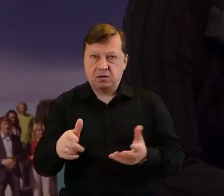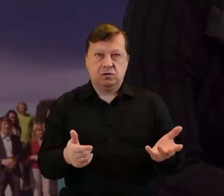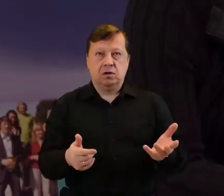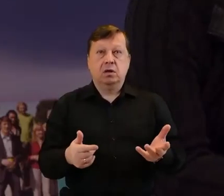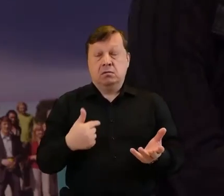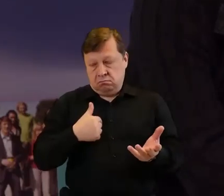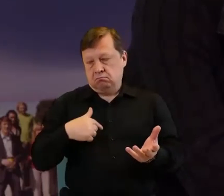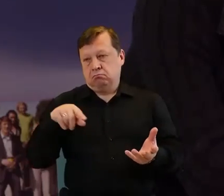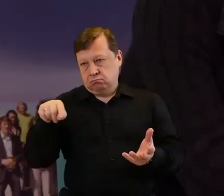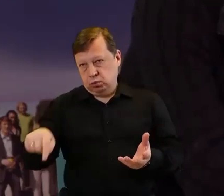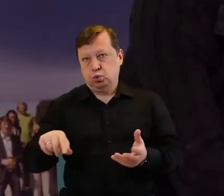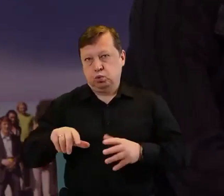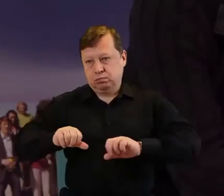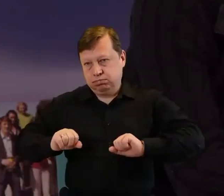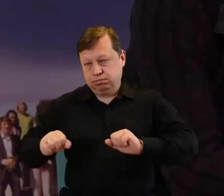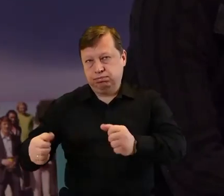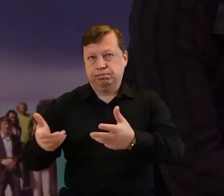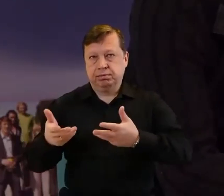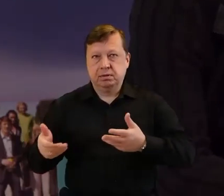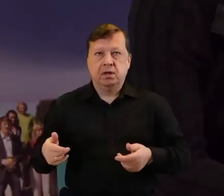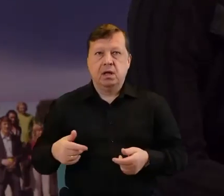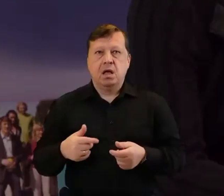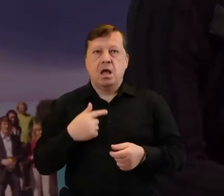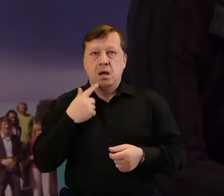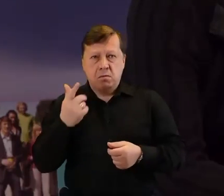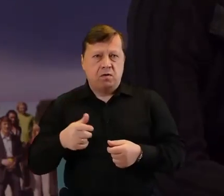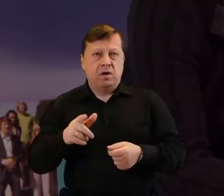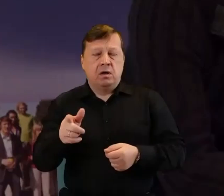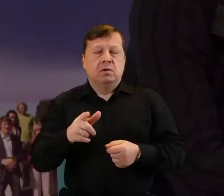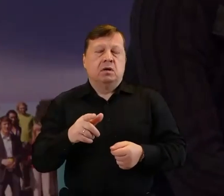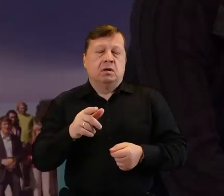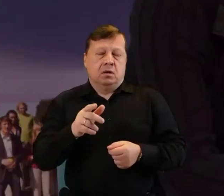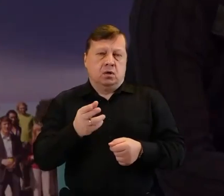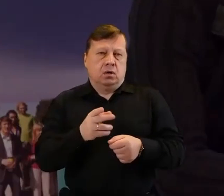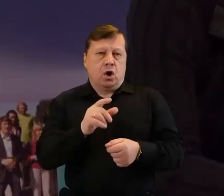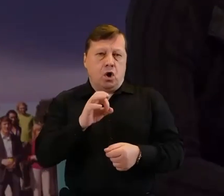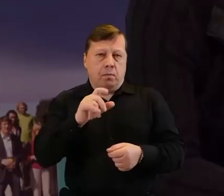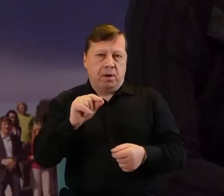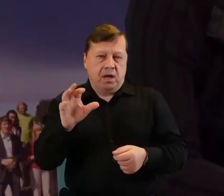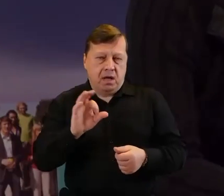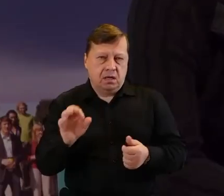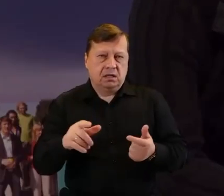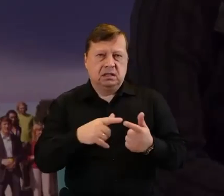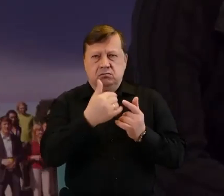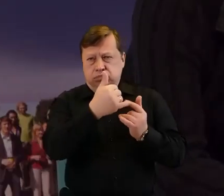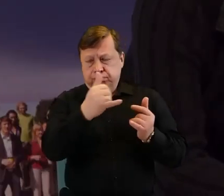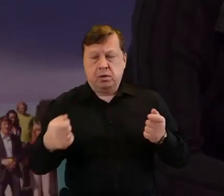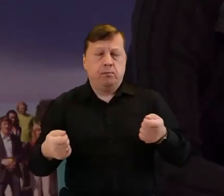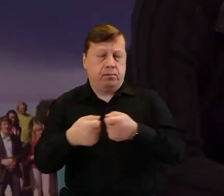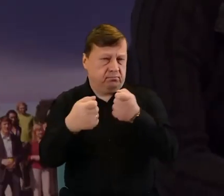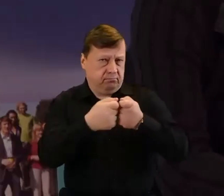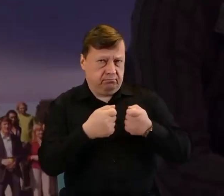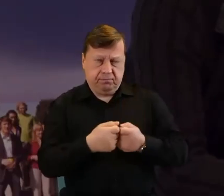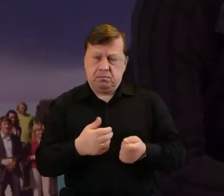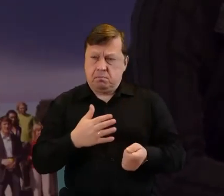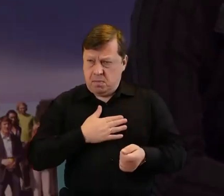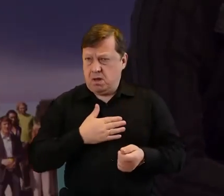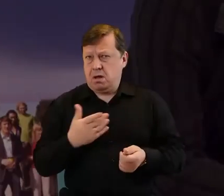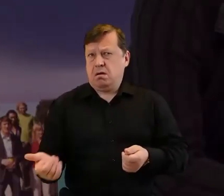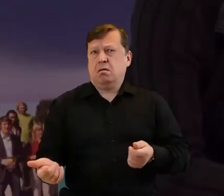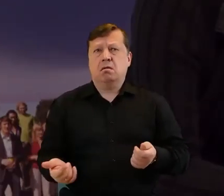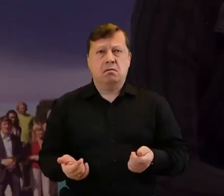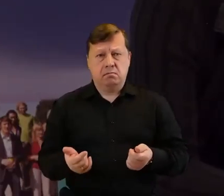taką możliwość, żeby administracja publiczna, bo my współpracujemy mocno z instytucjami publicznymi, z OPS-em, z urzędami, mocno współpracujemy